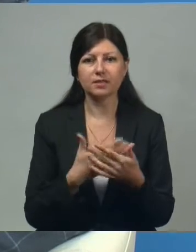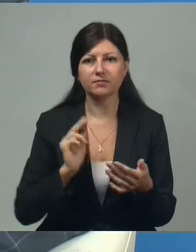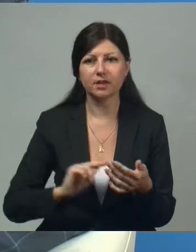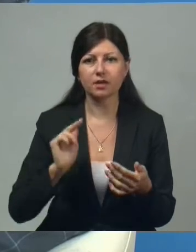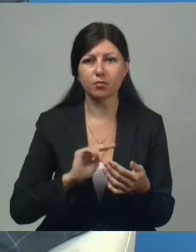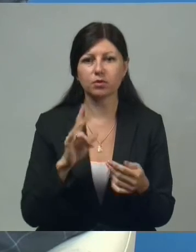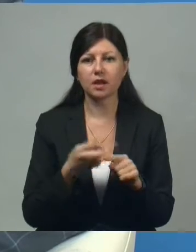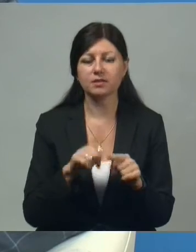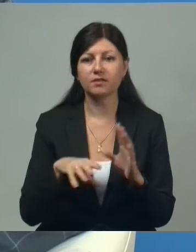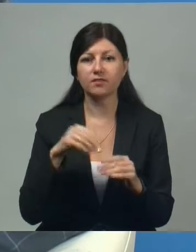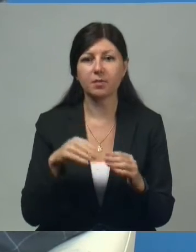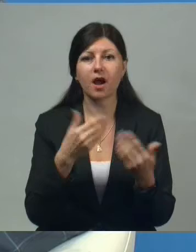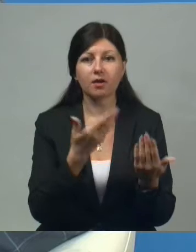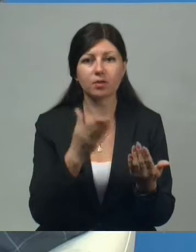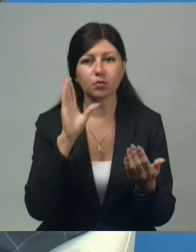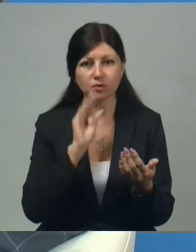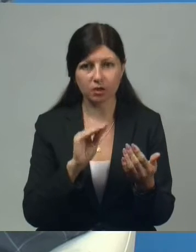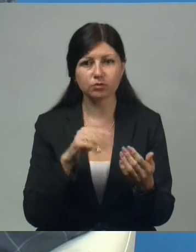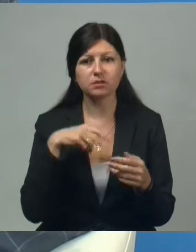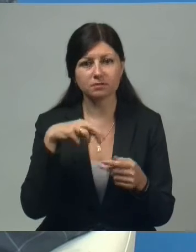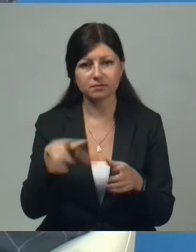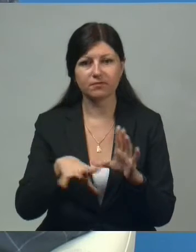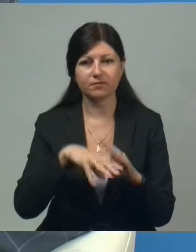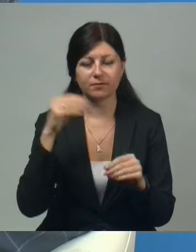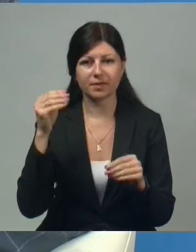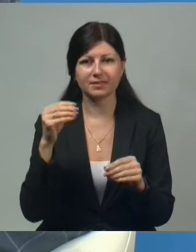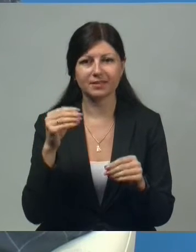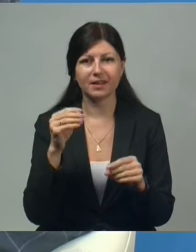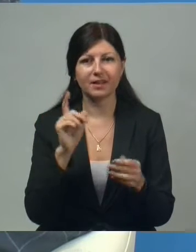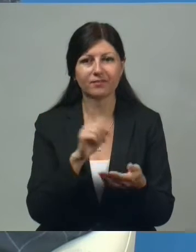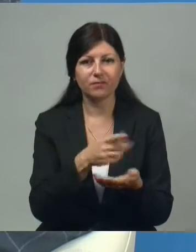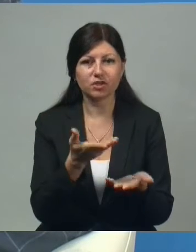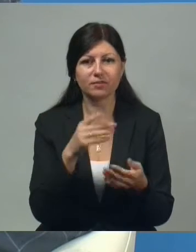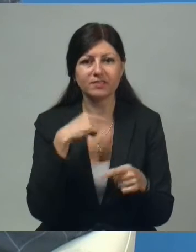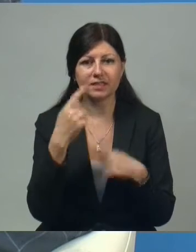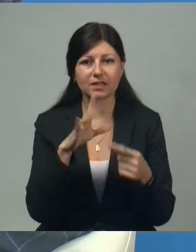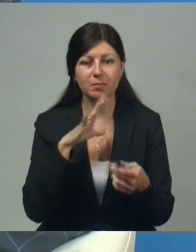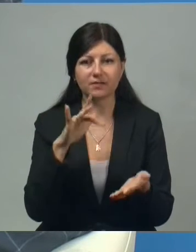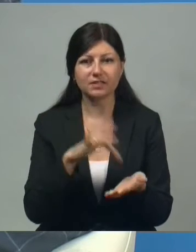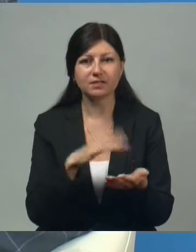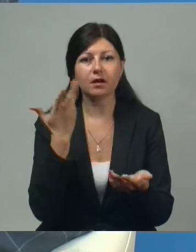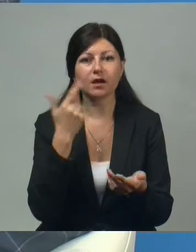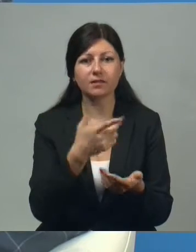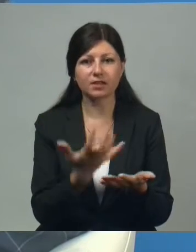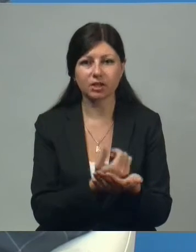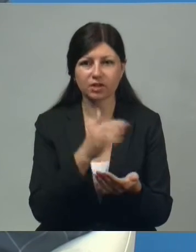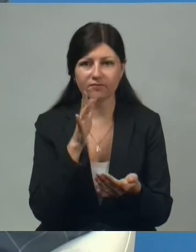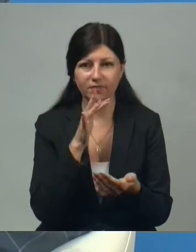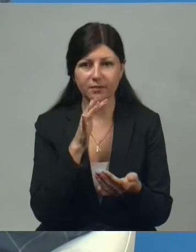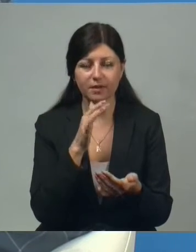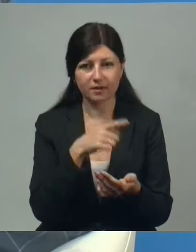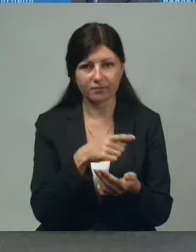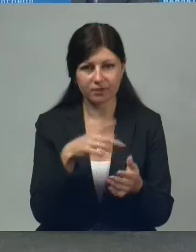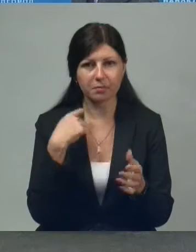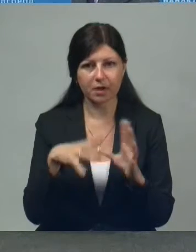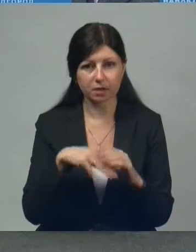работаем на этих выборах. Скажите, вам-то удалось проголосовать? Потому что фактически должны были все время быть в центре. Когда вы нашли для этого время? Я надеюсь, что все